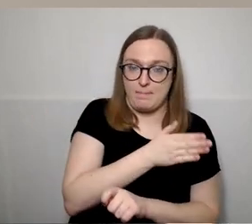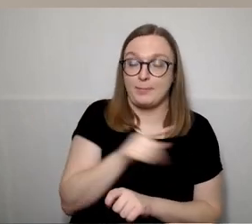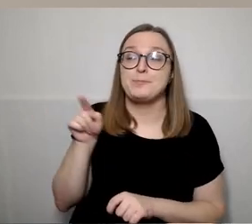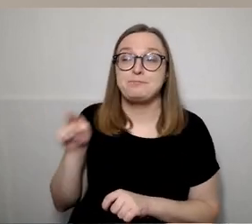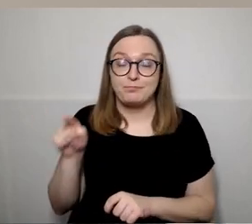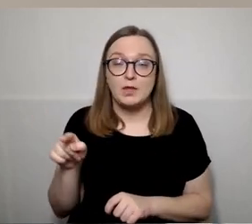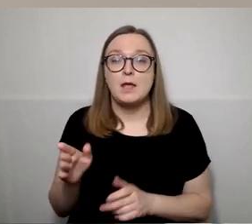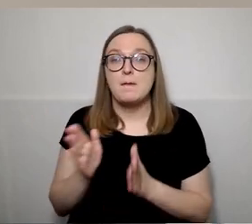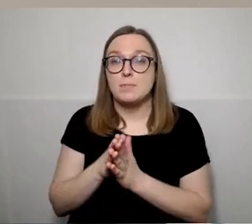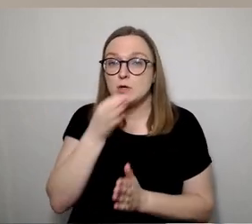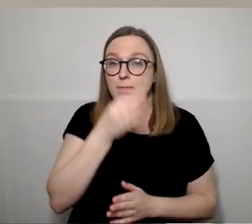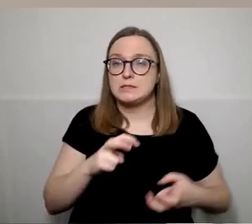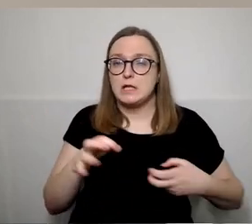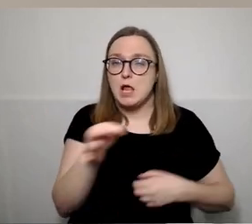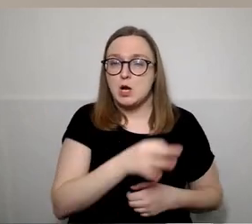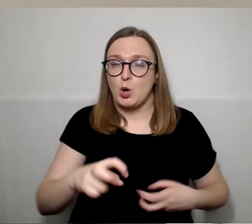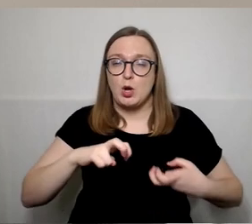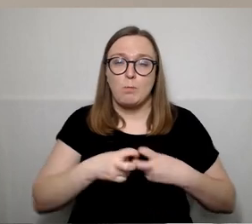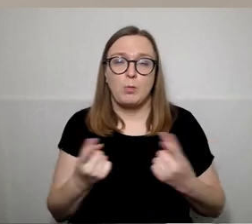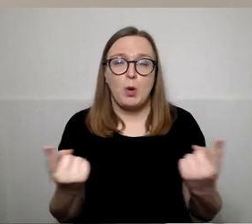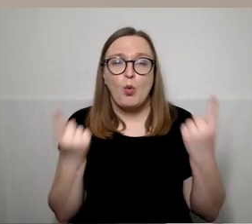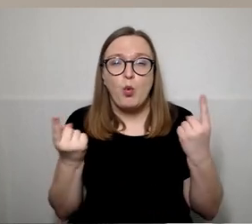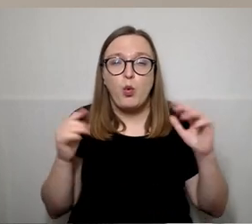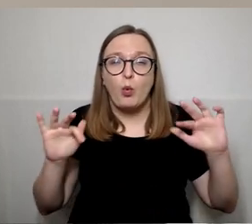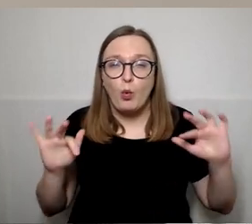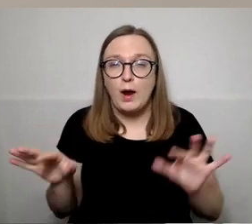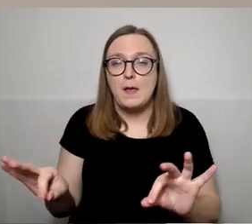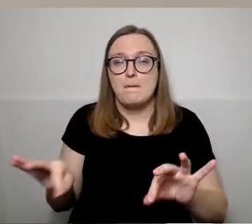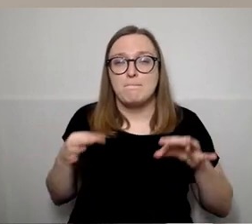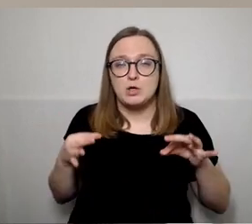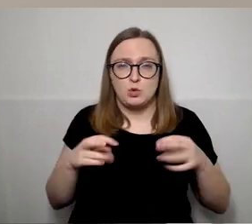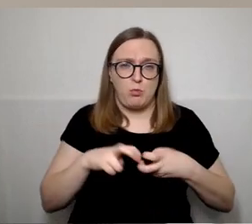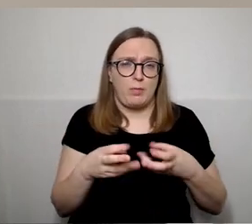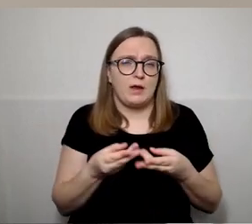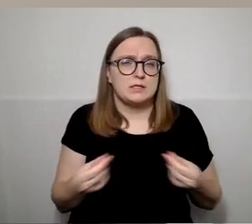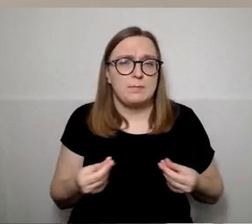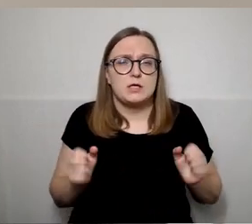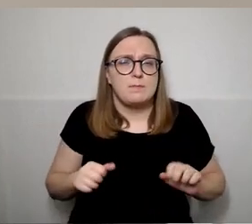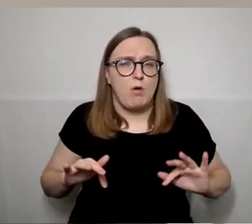didžiausią rajono problemą ir pasiūlykite bent keletą konkrečių priemonių jį spręsti.